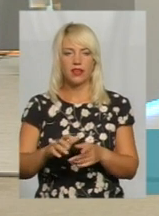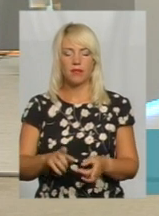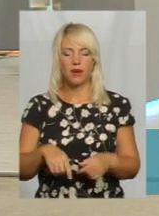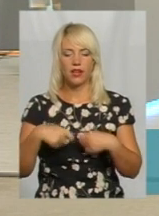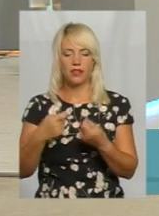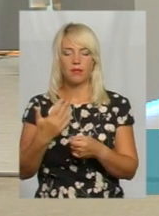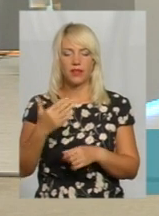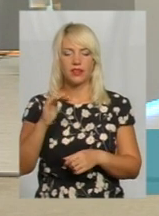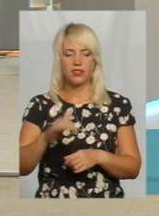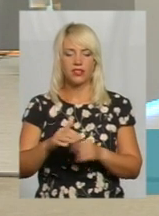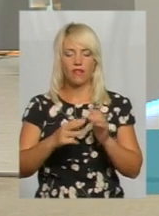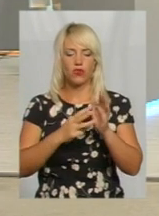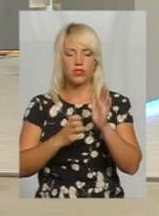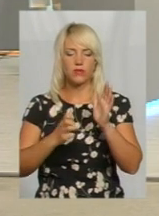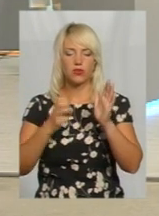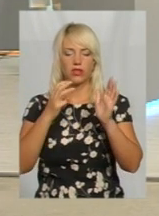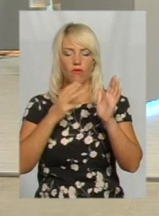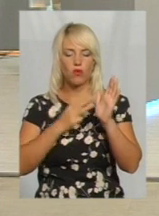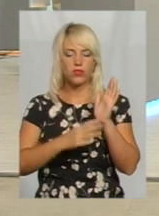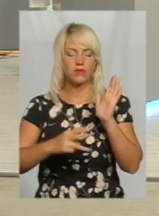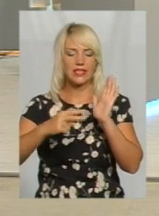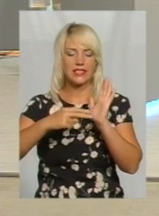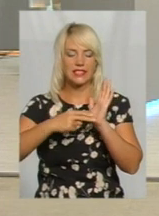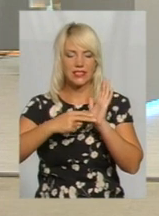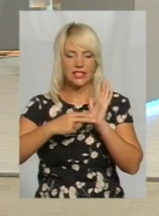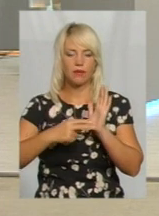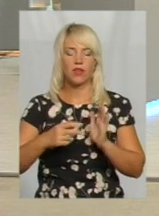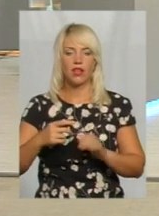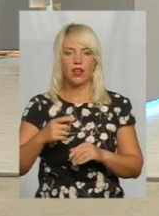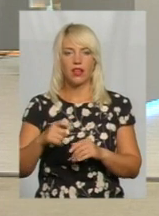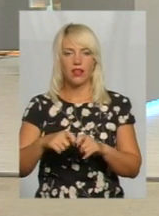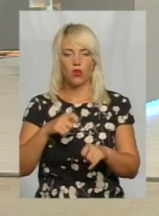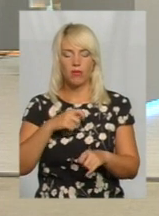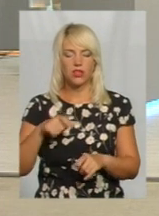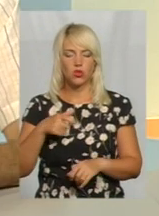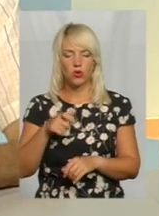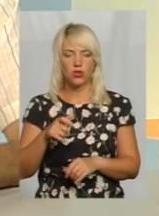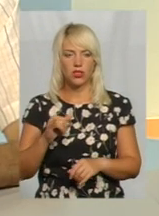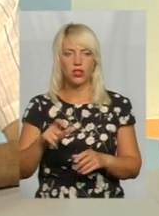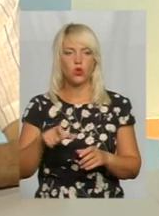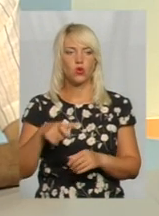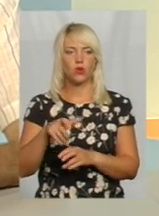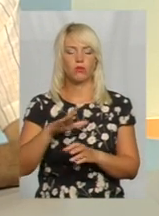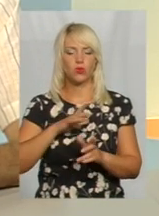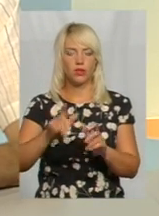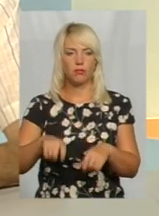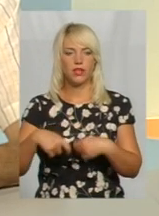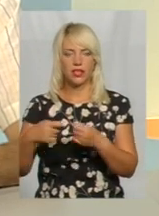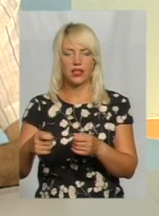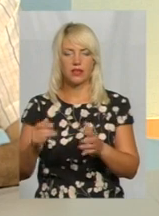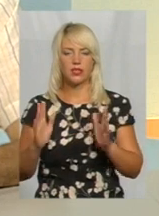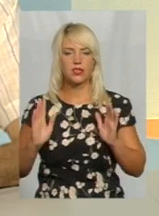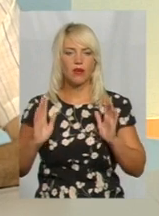5087 кілометрів автомобільних доріг загального користування місцевого значення. В тому числі дороги були передані із смугами